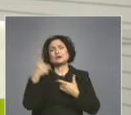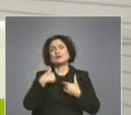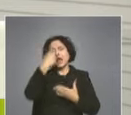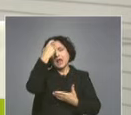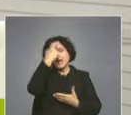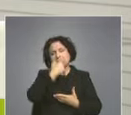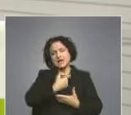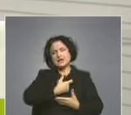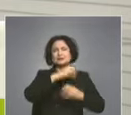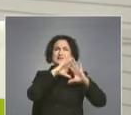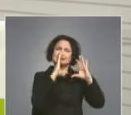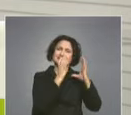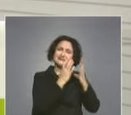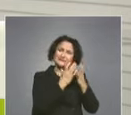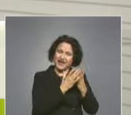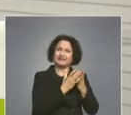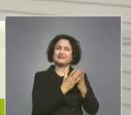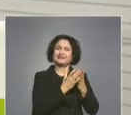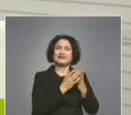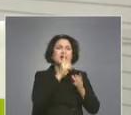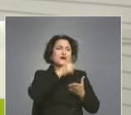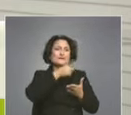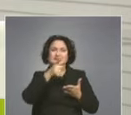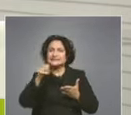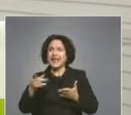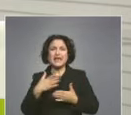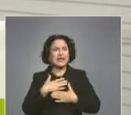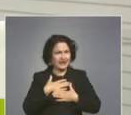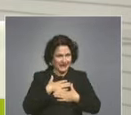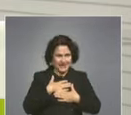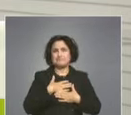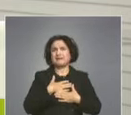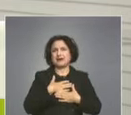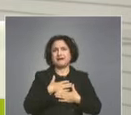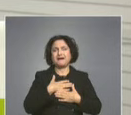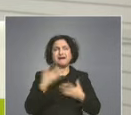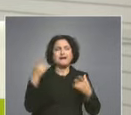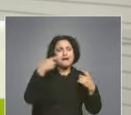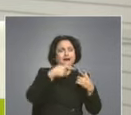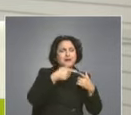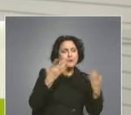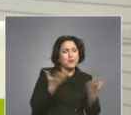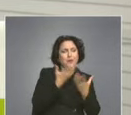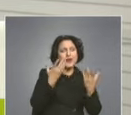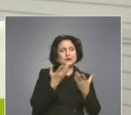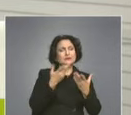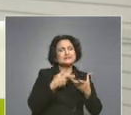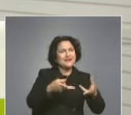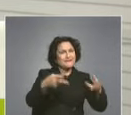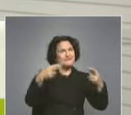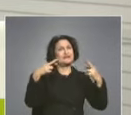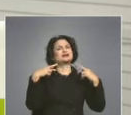краящата всеки би могъл да се засели там, понеже всеки има нещо, към което има нужда да се завръща.